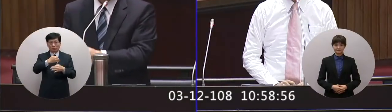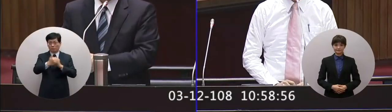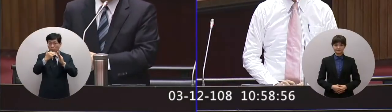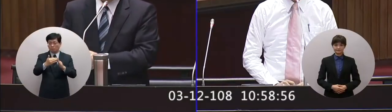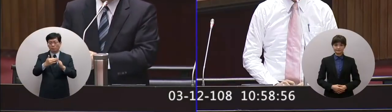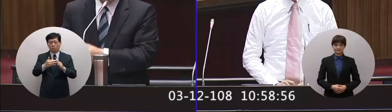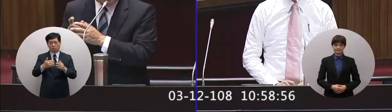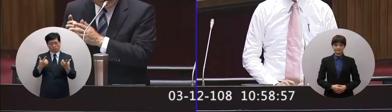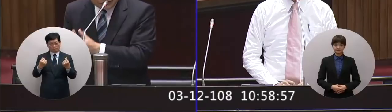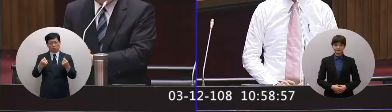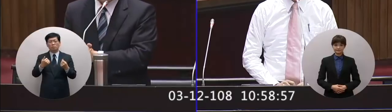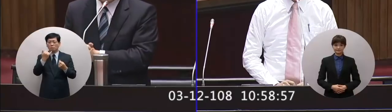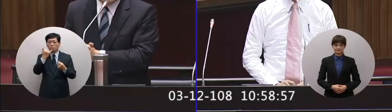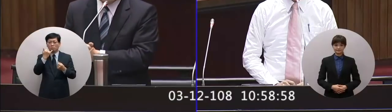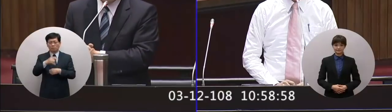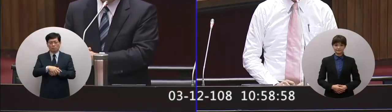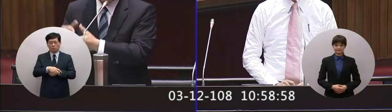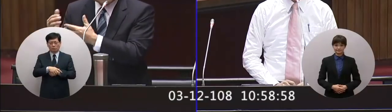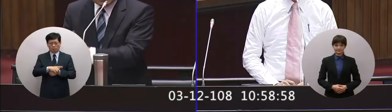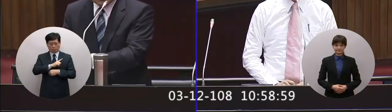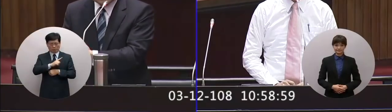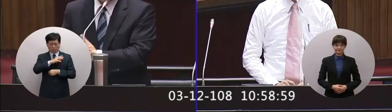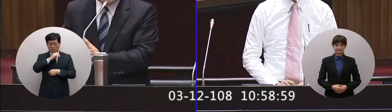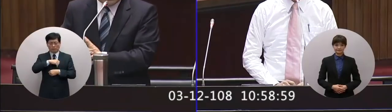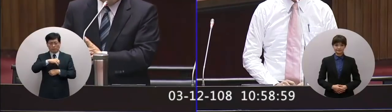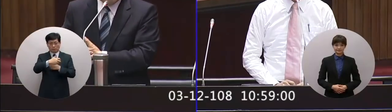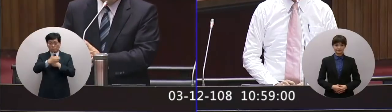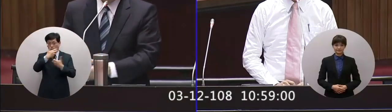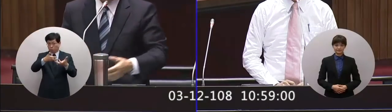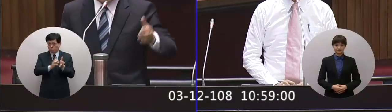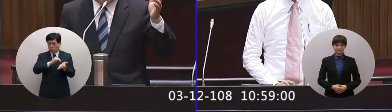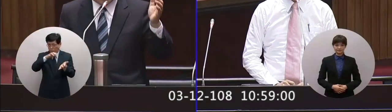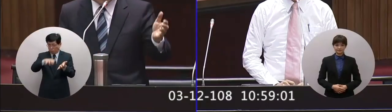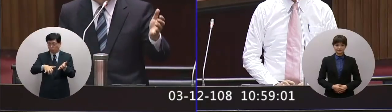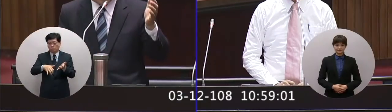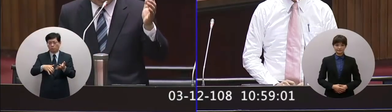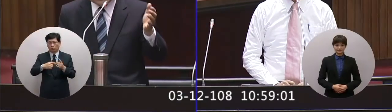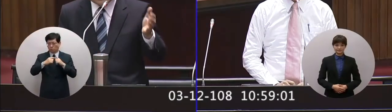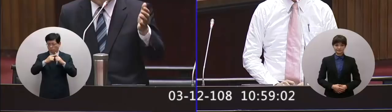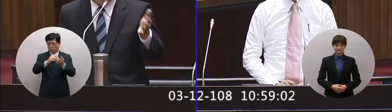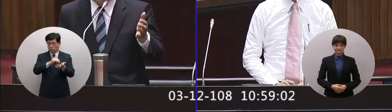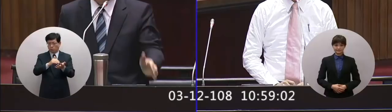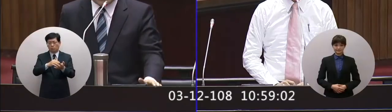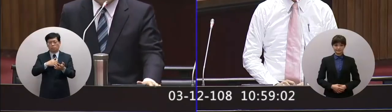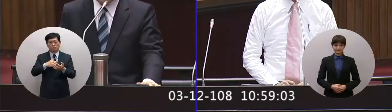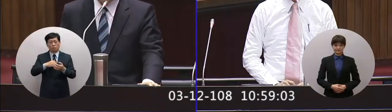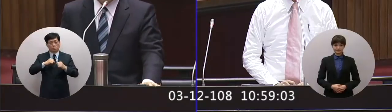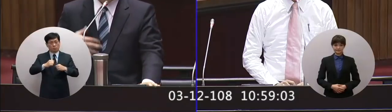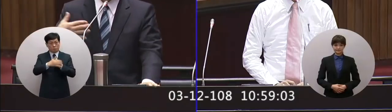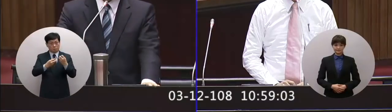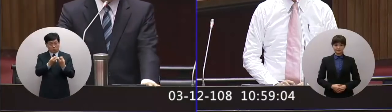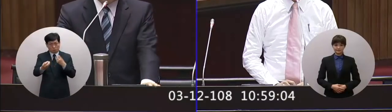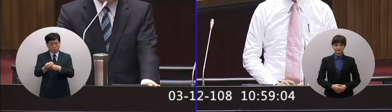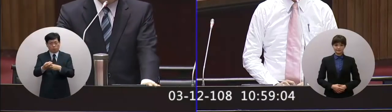部立醫院或指定醫院就醫就診他的部分健保負擔